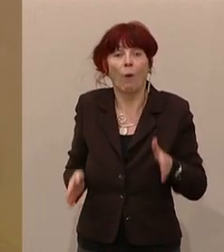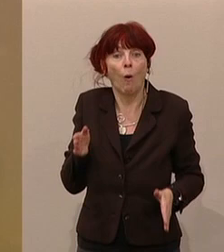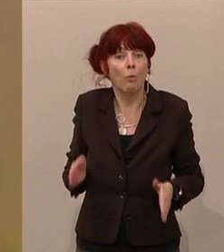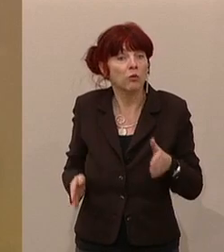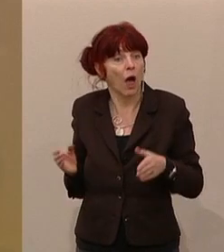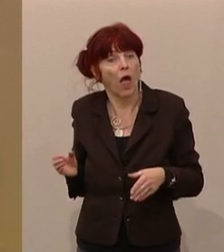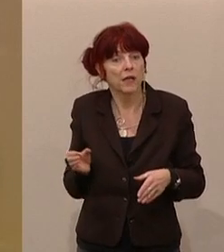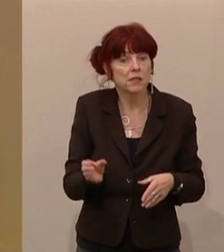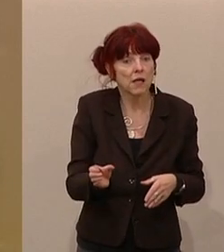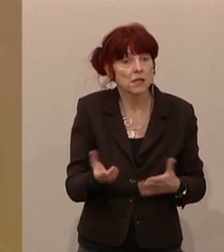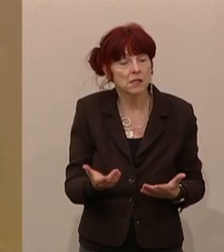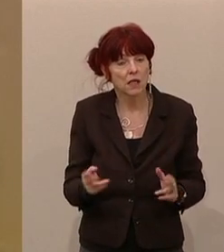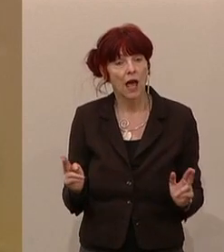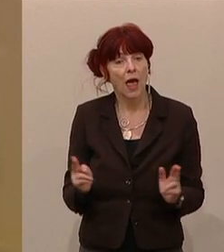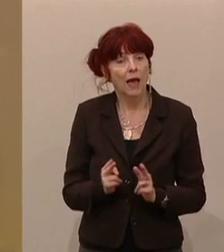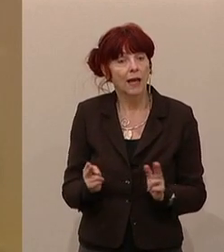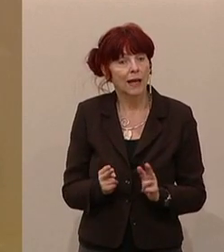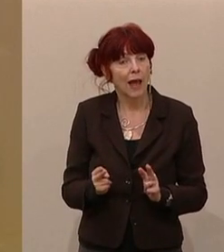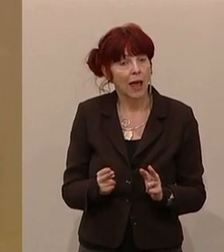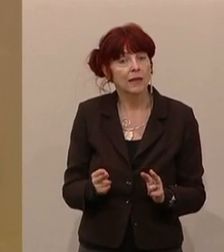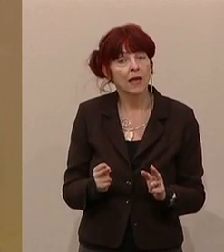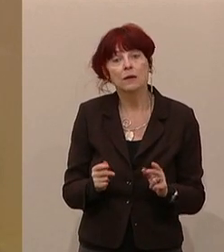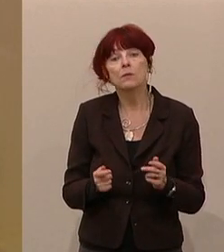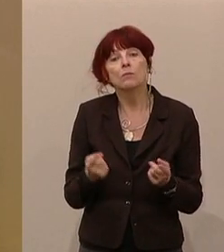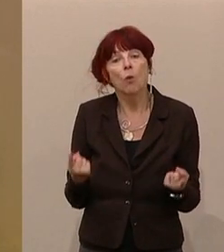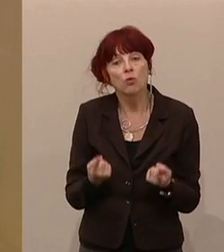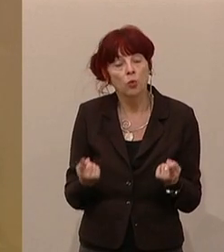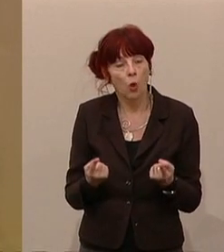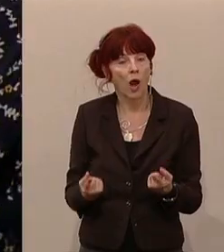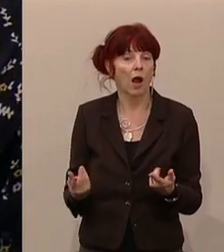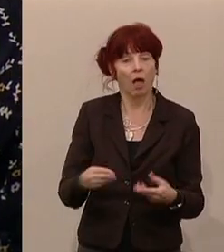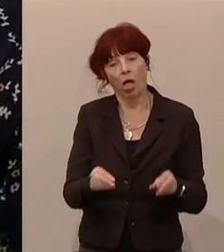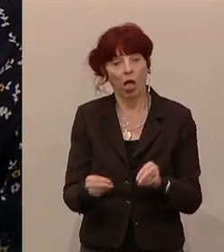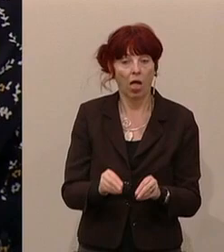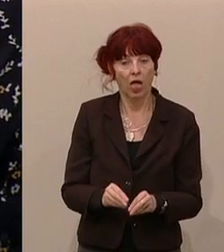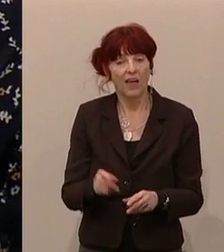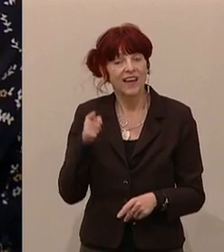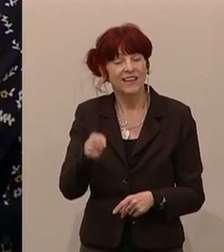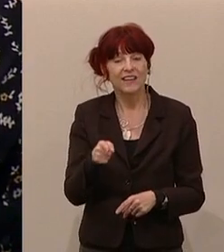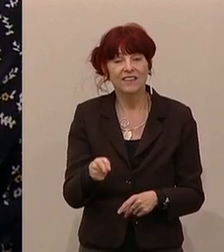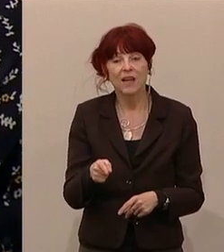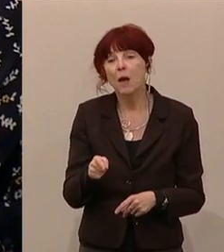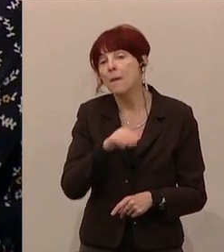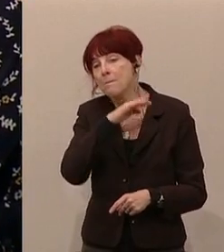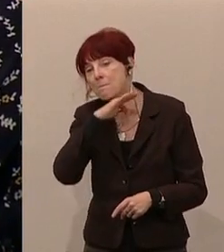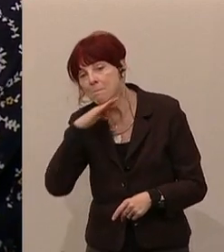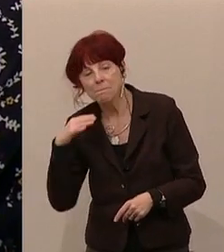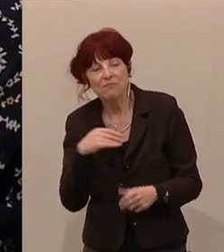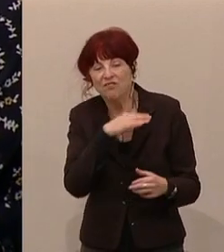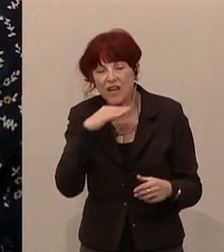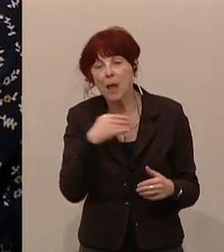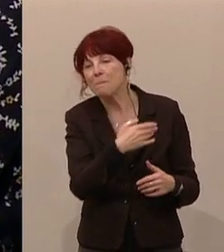irgendeine kleine Motoren zusammenstückeln, mit dem werden wir diese Millionen Grundstoffindustriearbeiter